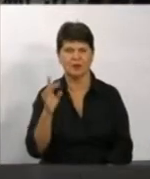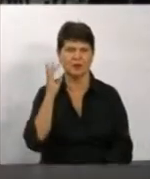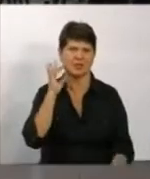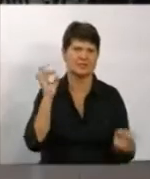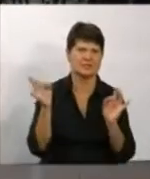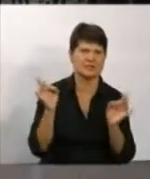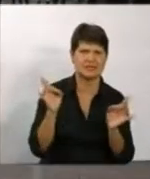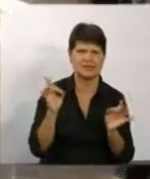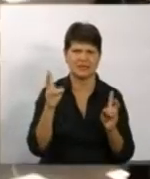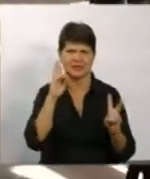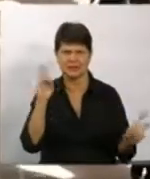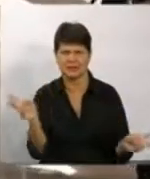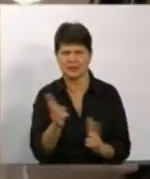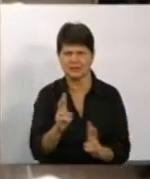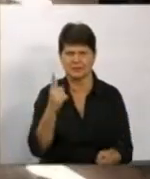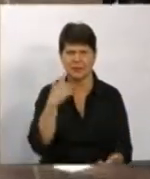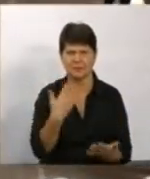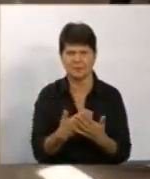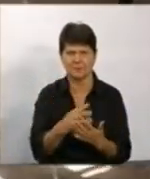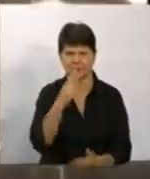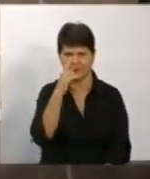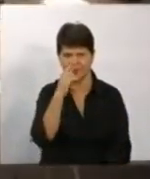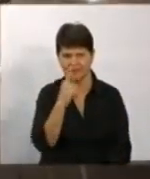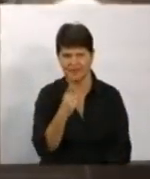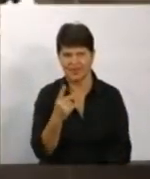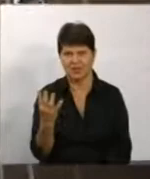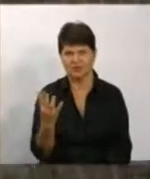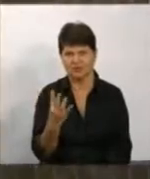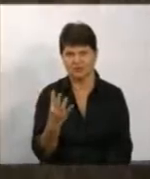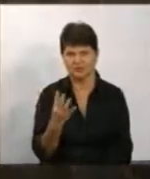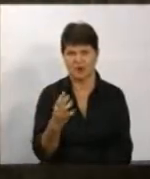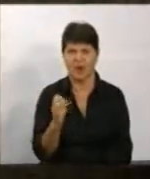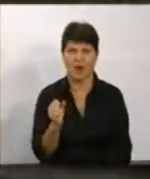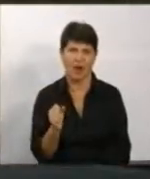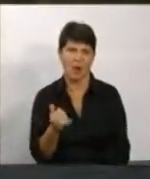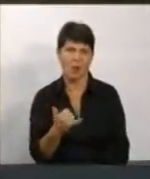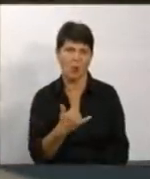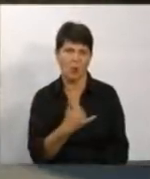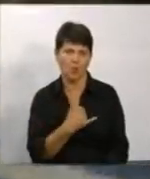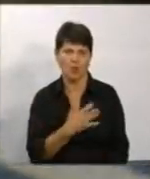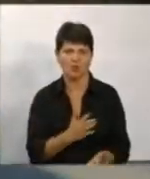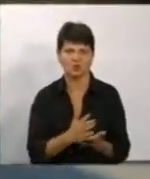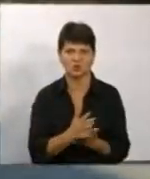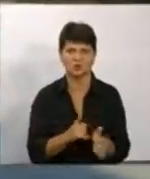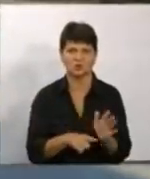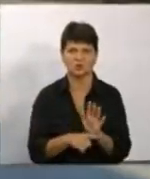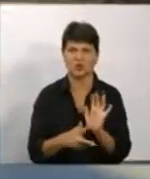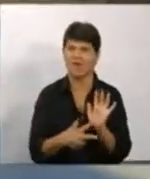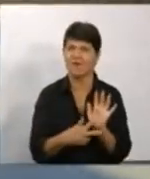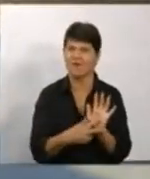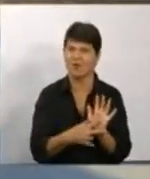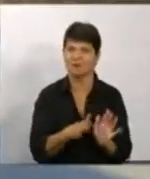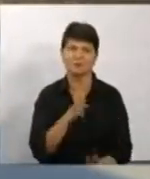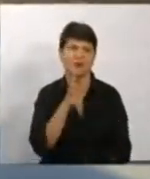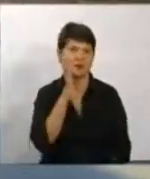саме, ну десь, якщо не помиляюся, з класу четвертою, я мрів про цю професію. У нас служба починається з 8-ї години ранку